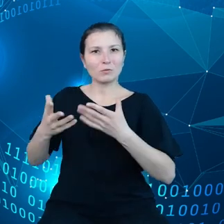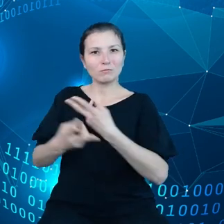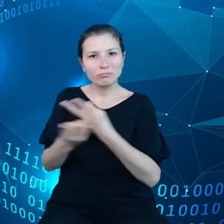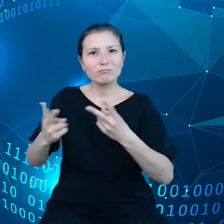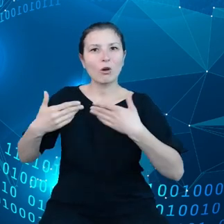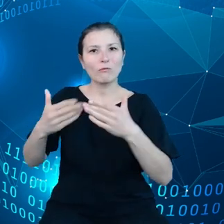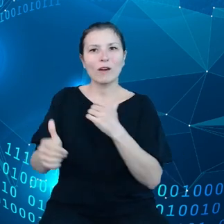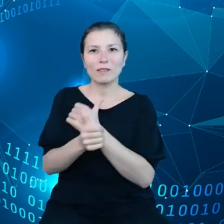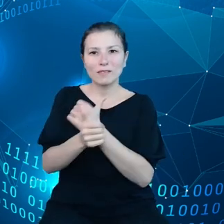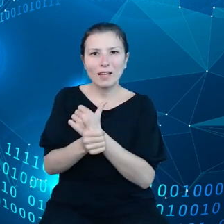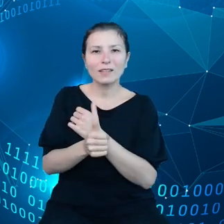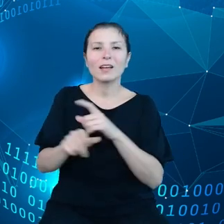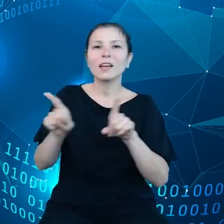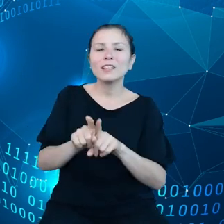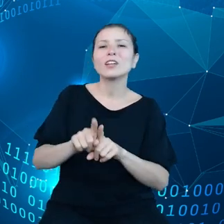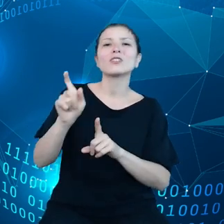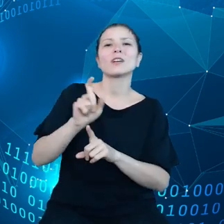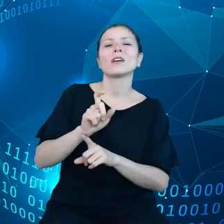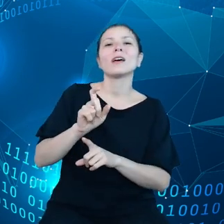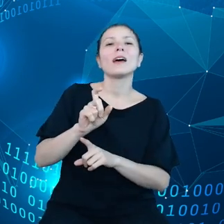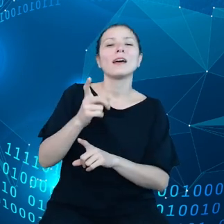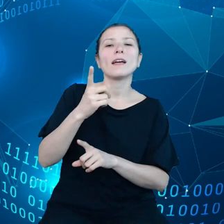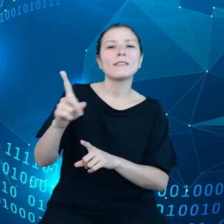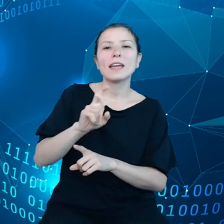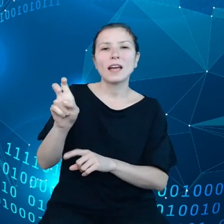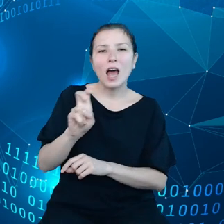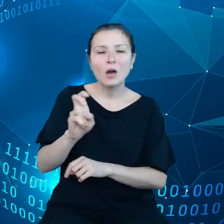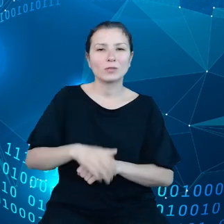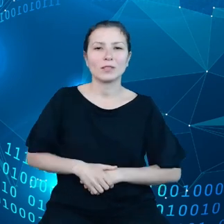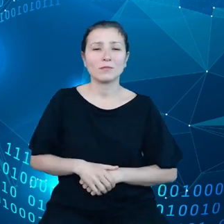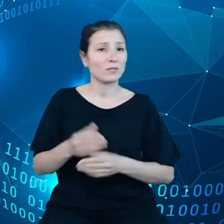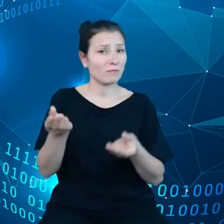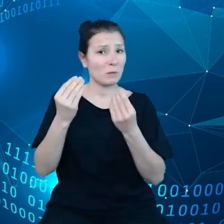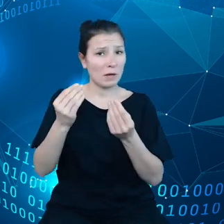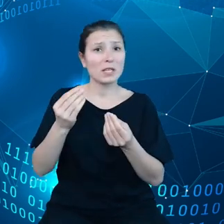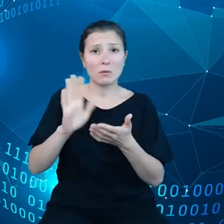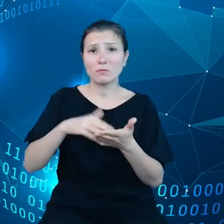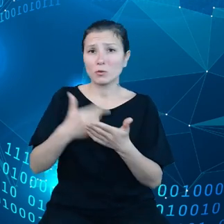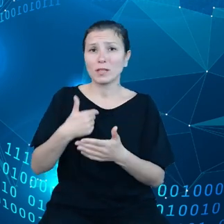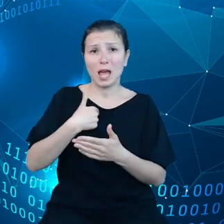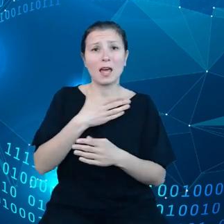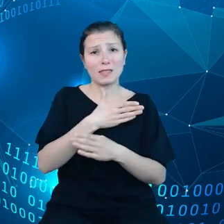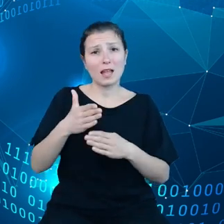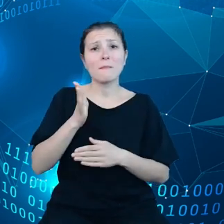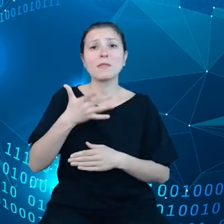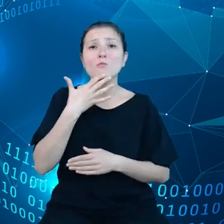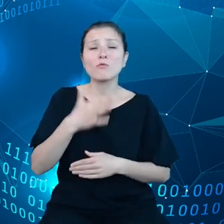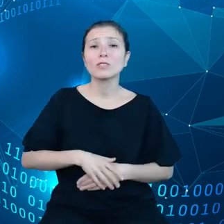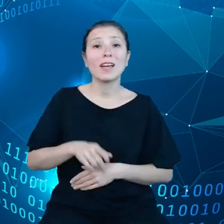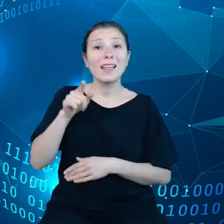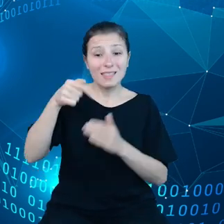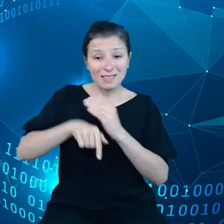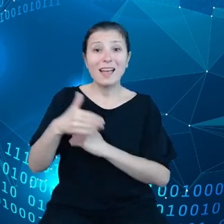świetnym przykładem, o którym zresztą też będę mówił. dalszej części prezentacji nawet tam znajdziemy